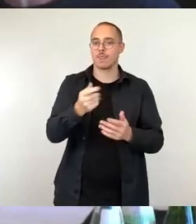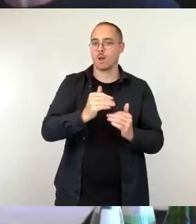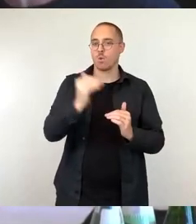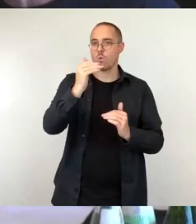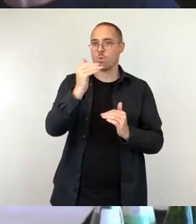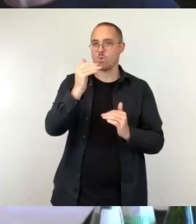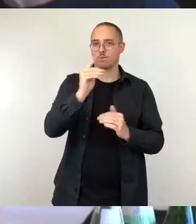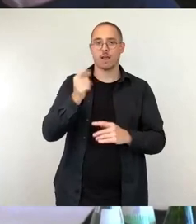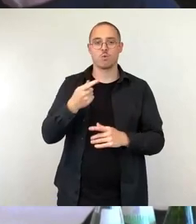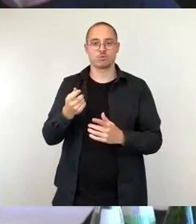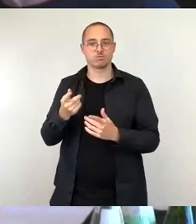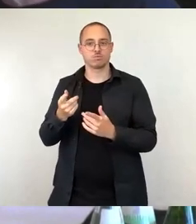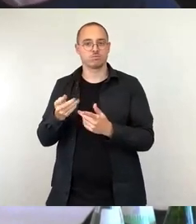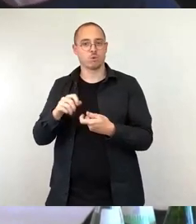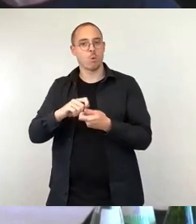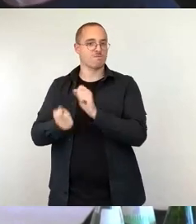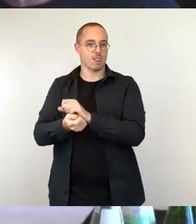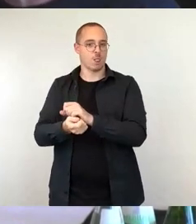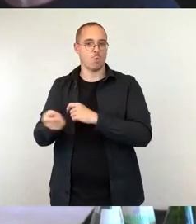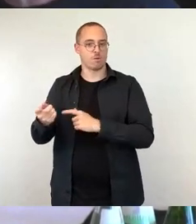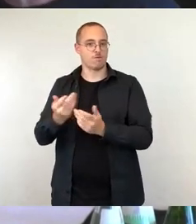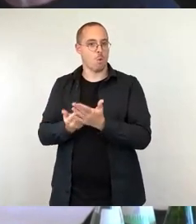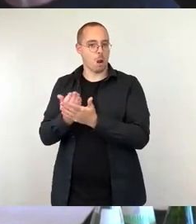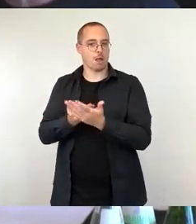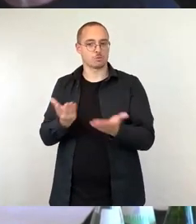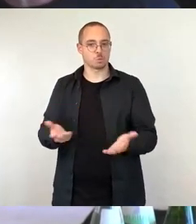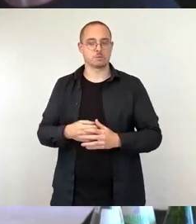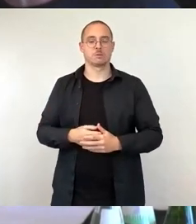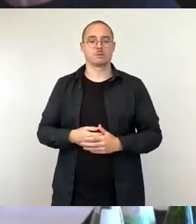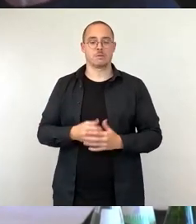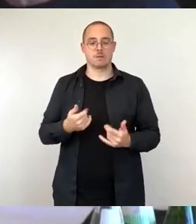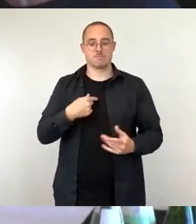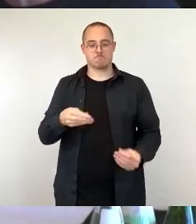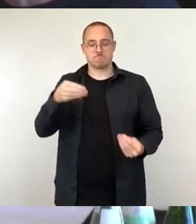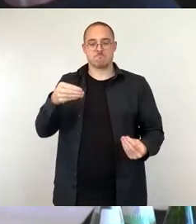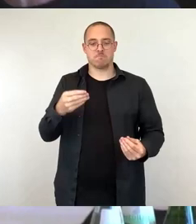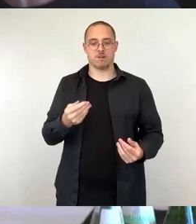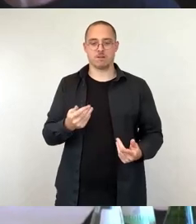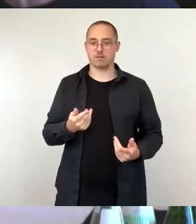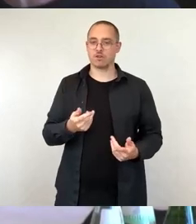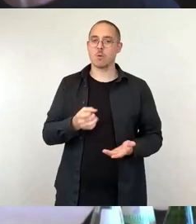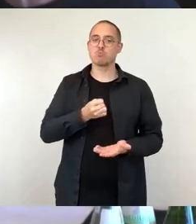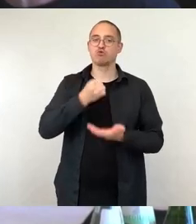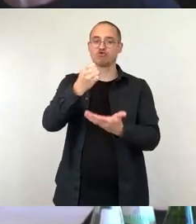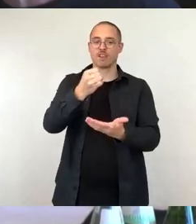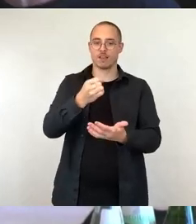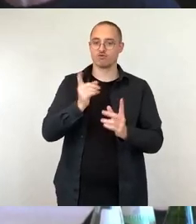wenn das budgetneutral erfolgen soll, dass ab dem kommenden Schuljahr 620-Jahres